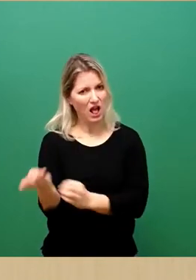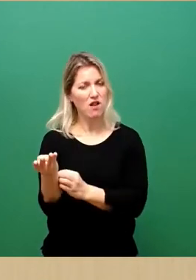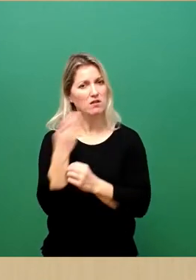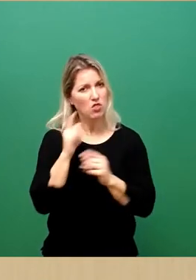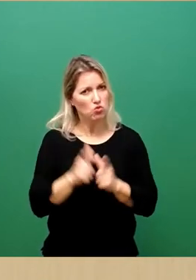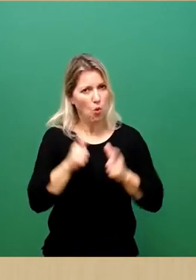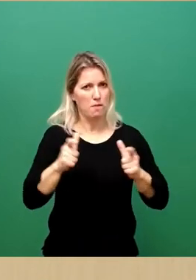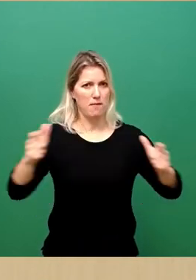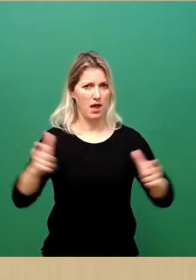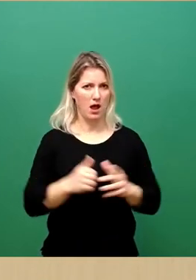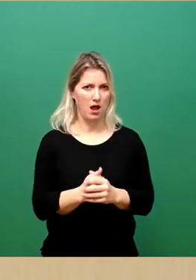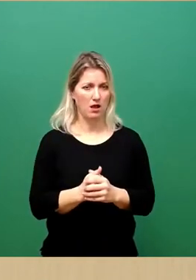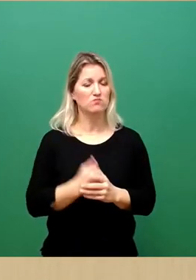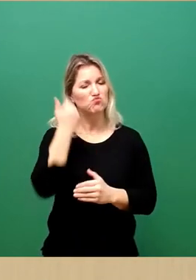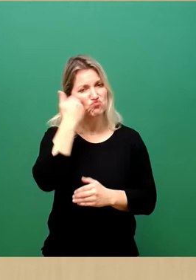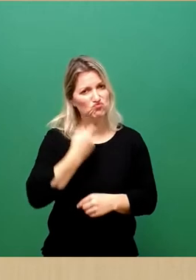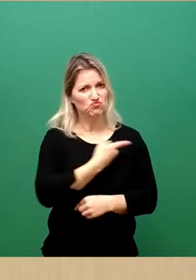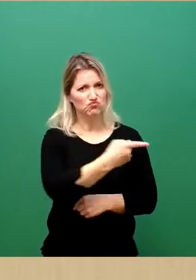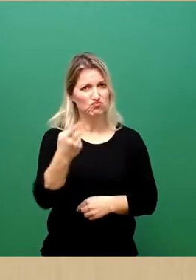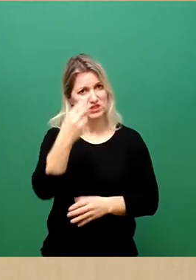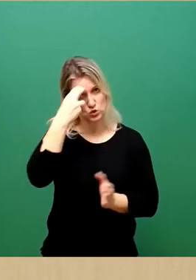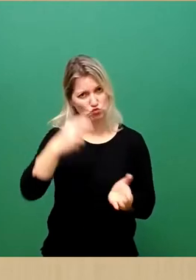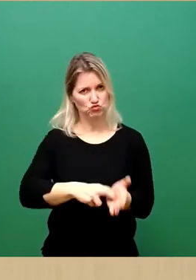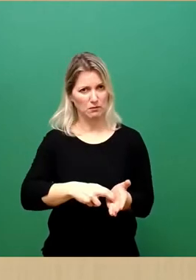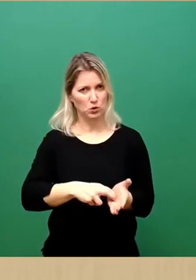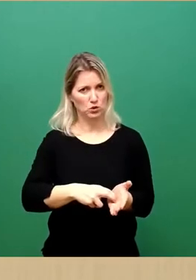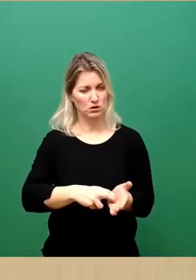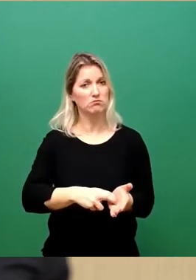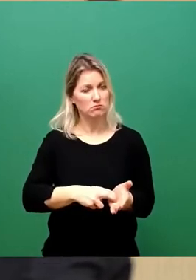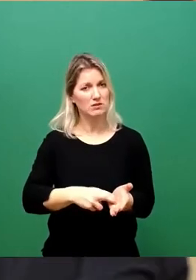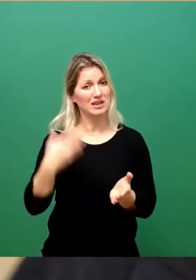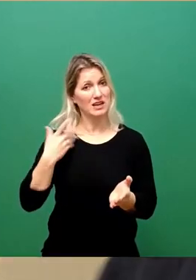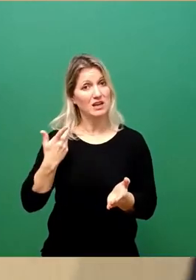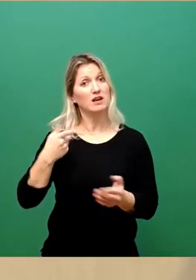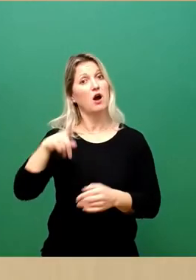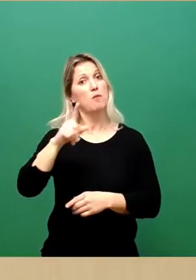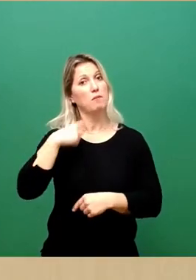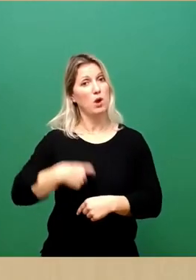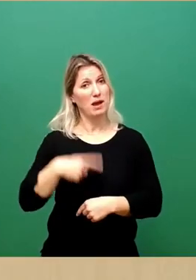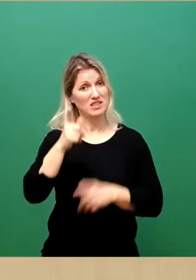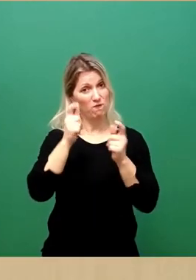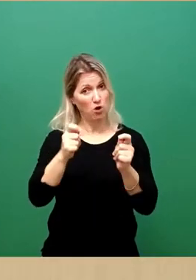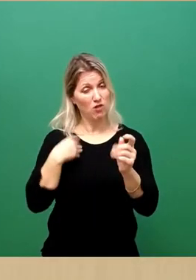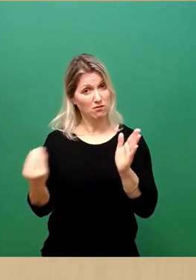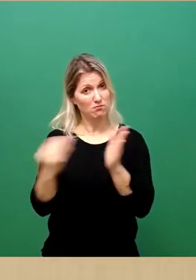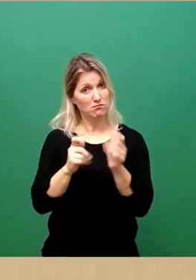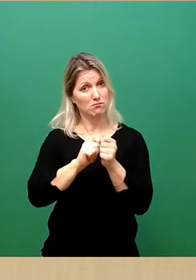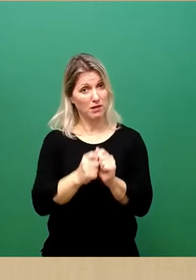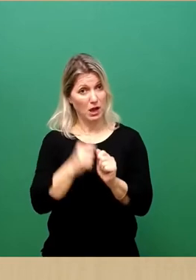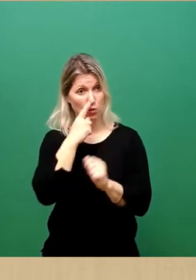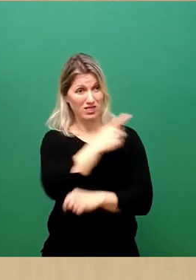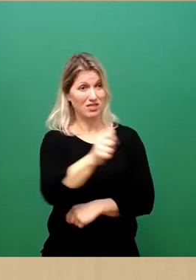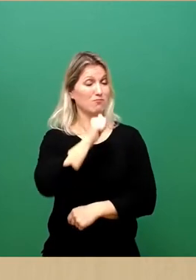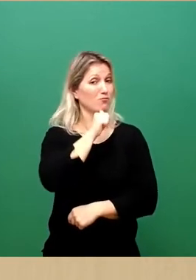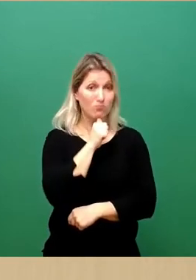bitte Sie deshalb eindringlich um Ihre Zustimmung zu dem von uns geänderten Vorschlag des Oberbürgermeisters und wenn das nicht möglich ist, wenigstens um